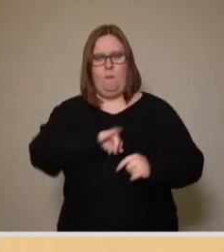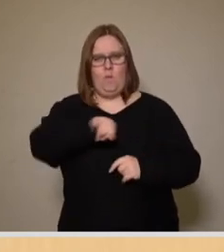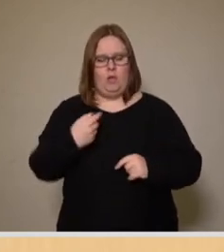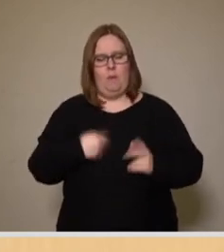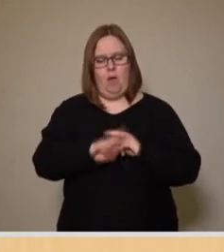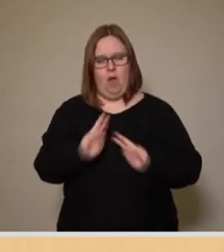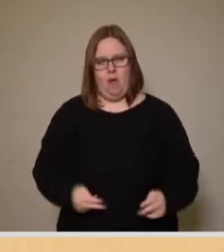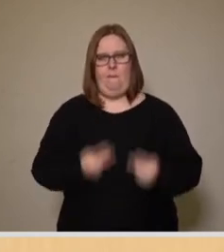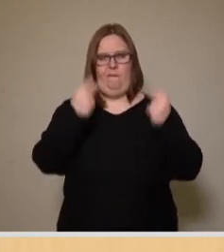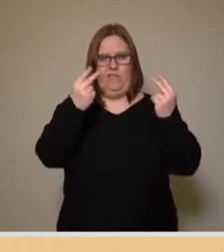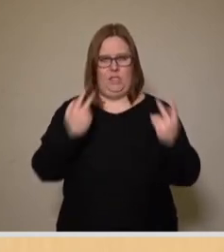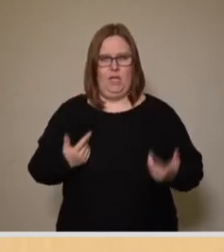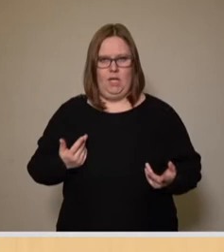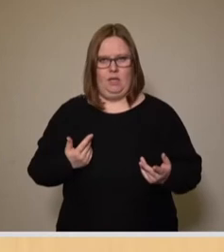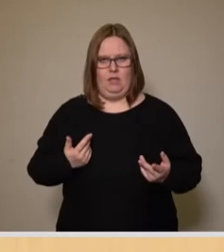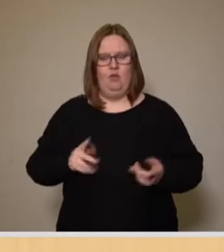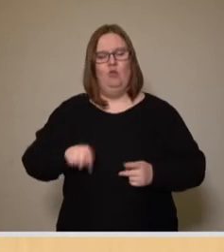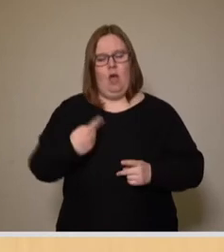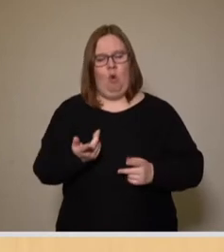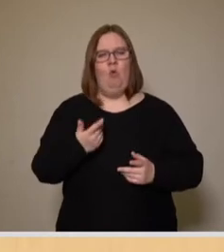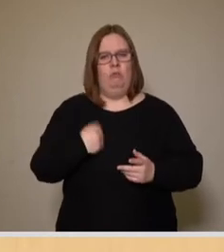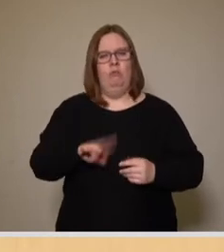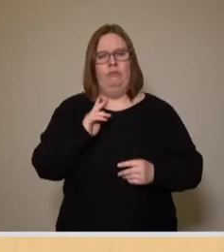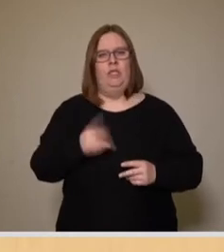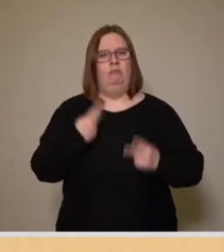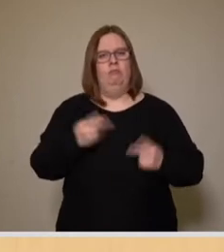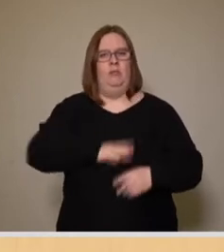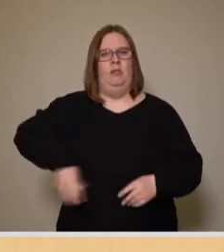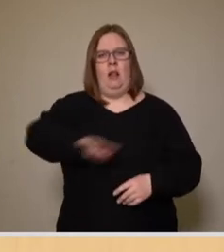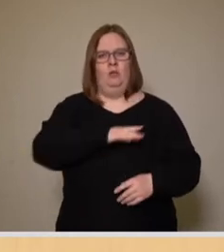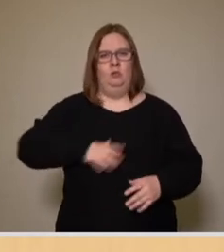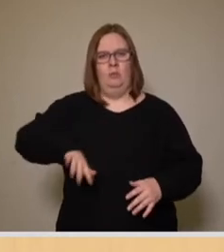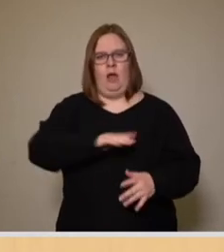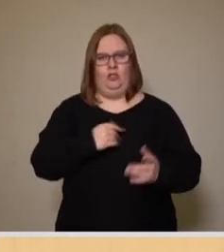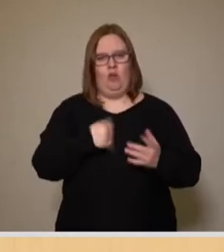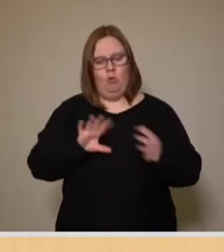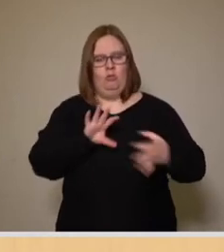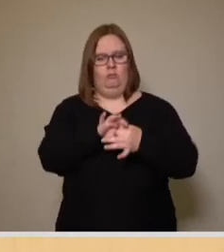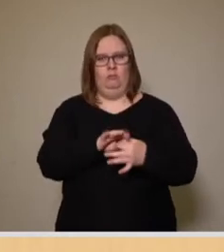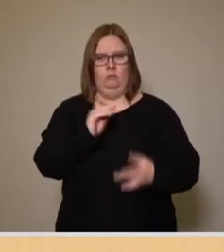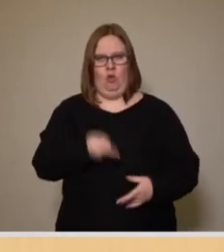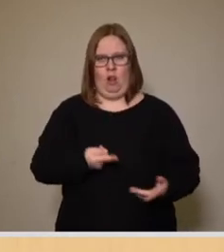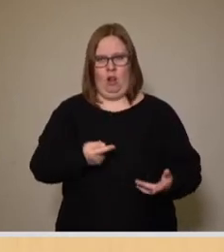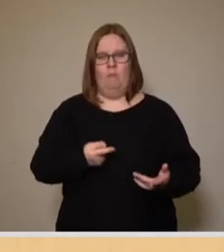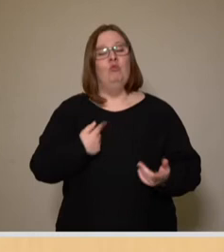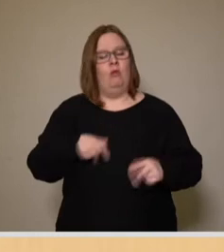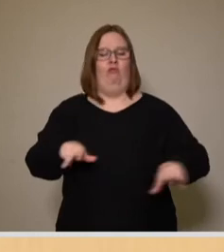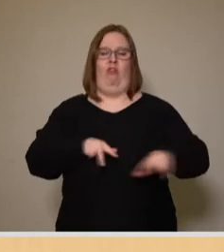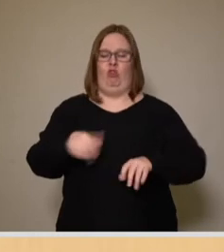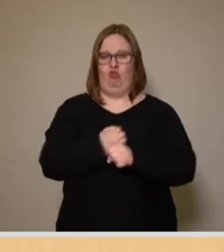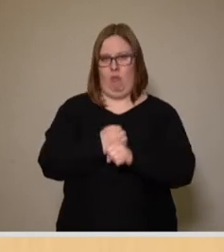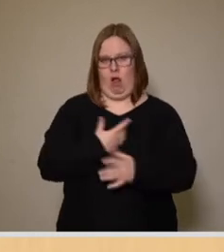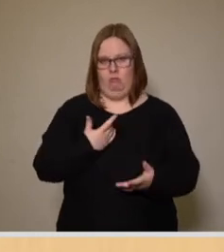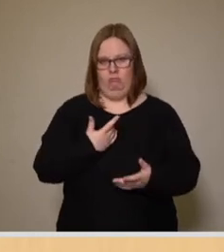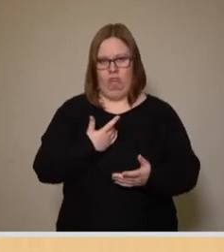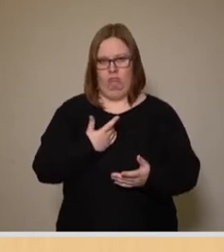stärker zu priorisieren und die ebenfalls den Geltungsbereich dafür gebietsplanerisch weiter zu untergliedern. Das hat die Verwaltung getan, es ist